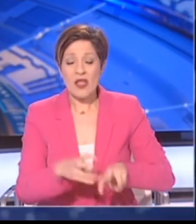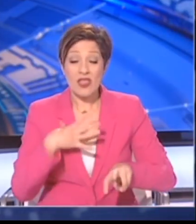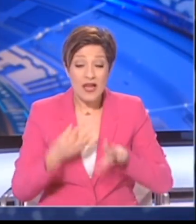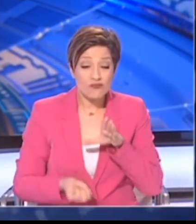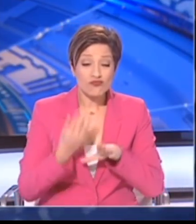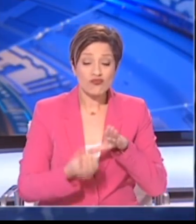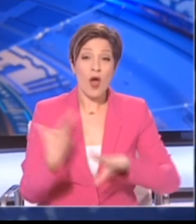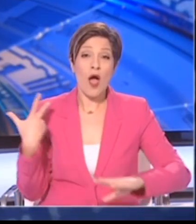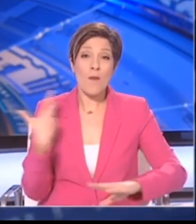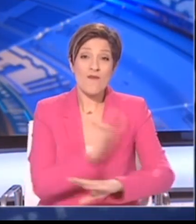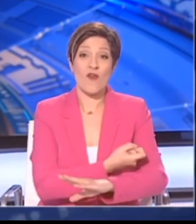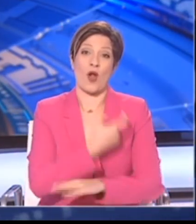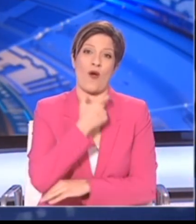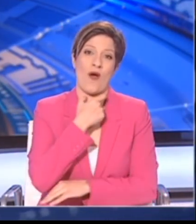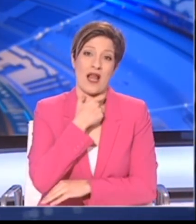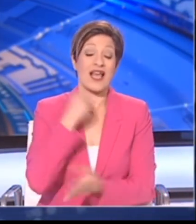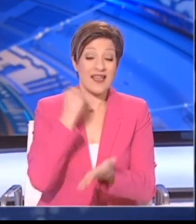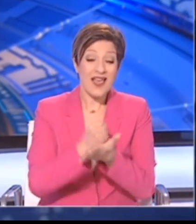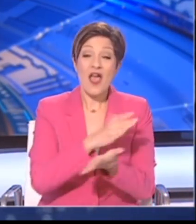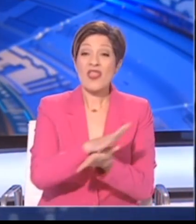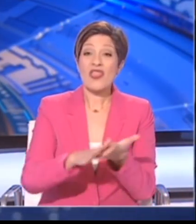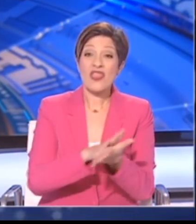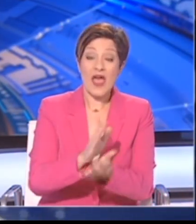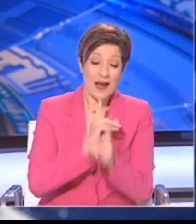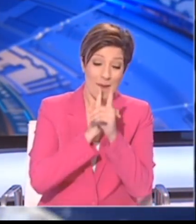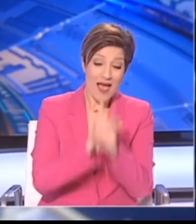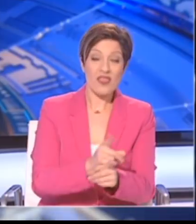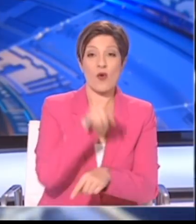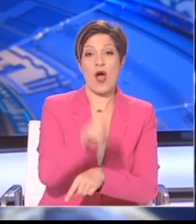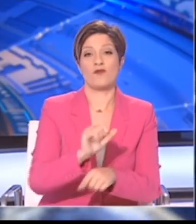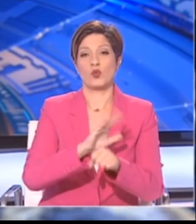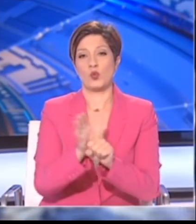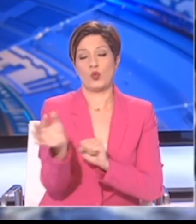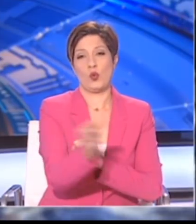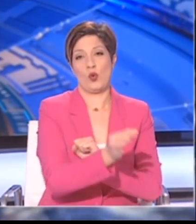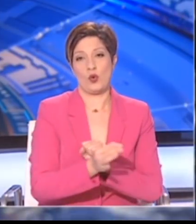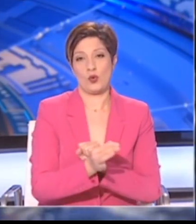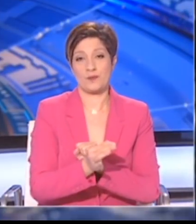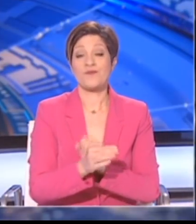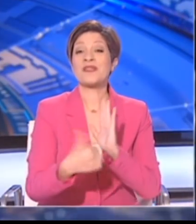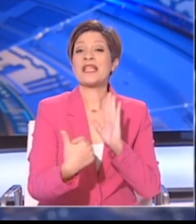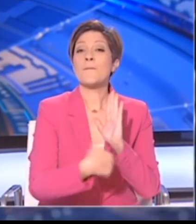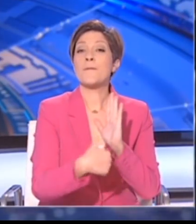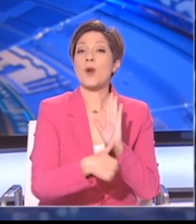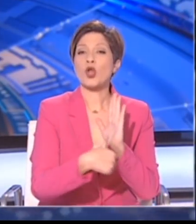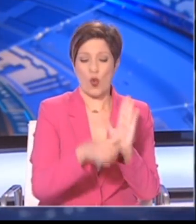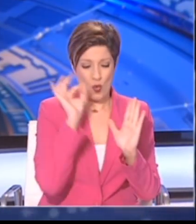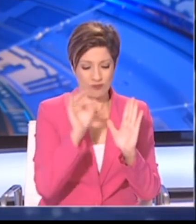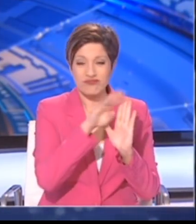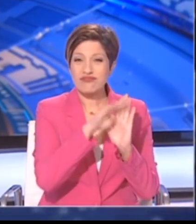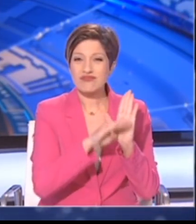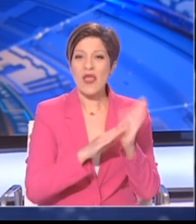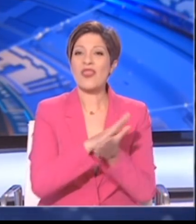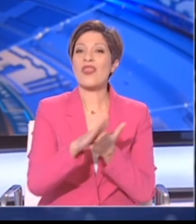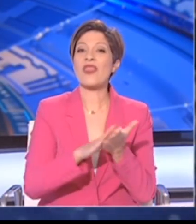εμβόλιο και στοχευμένες θεραπείες έναντι της νόσου COVID-19. Το πρωτόκολλο θεραπείας που εφαρμόζεται στην